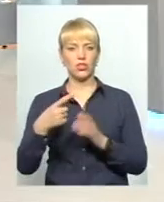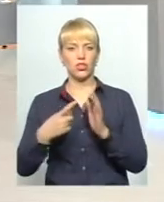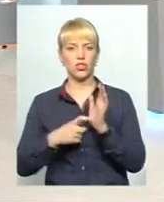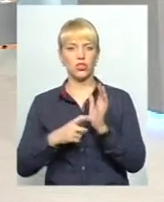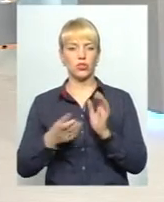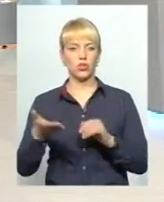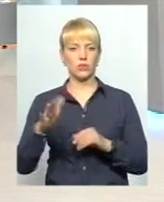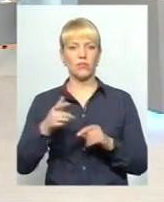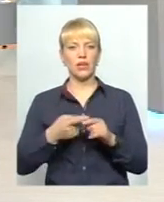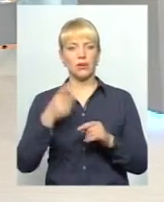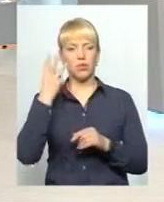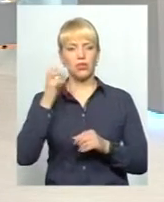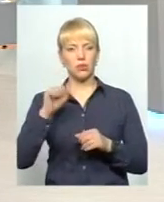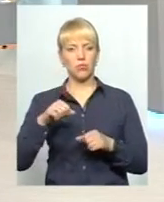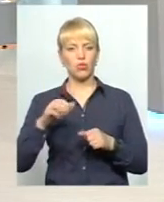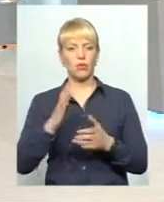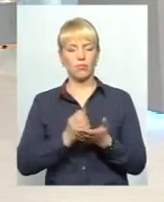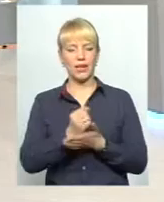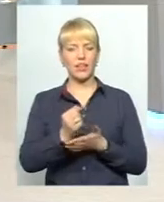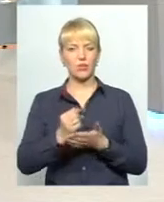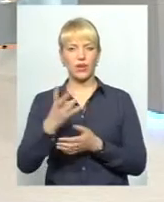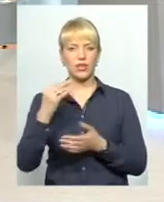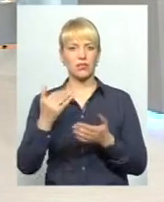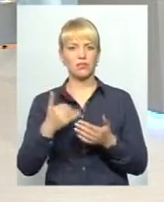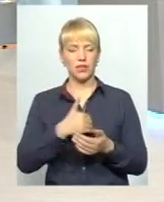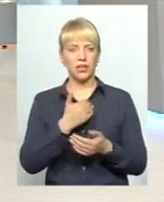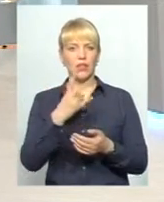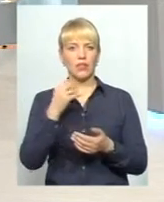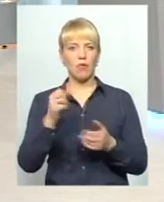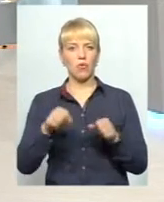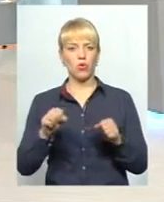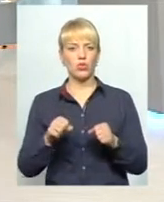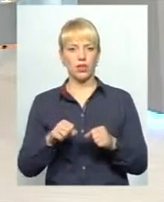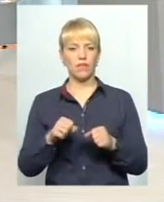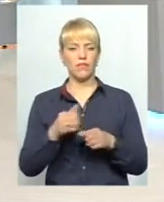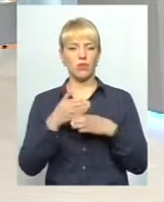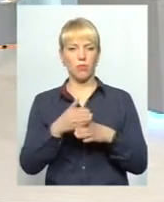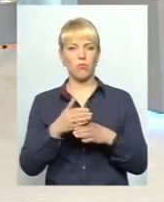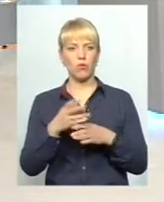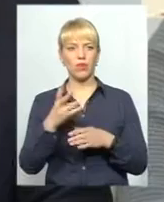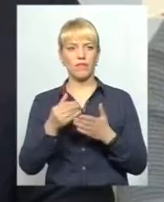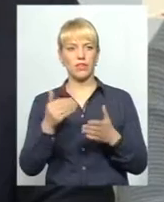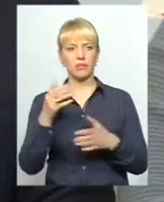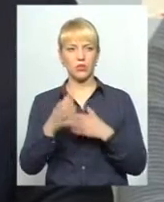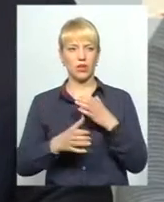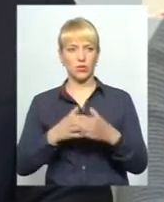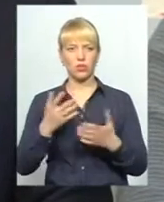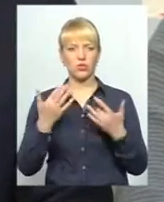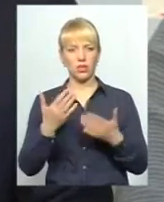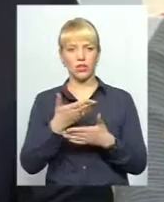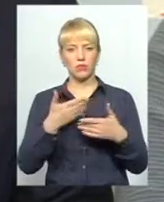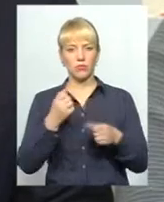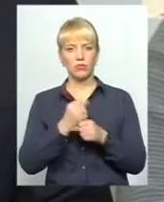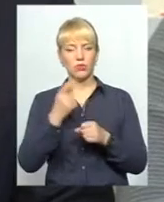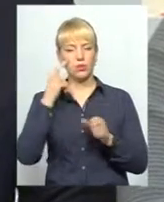Хмельниччина може претендувати і наступні роки на можливість допомоги від міжнародних донорів? Звичайно. І оскільки ми робили